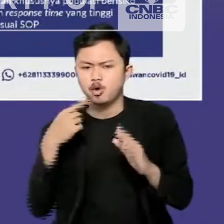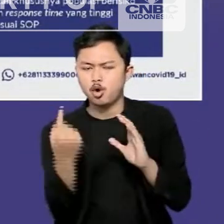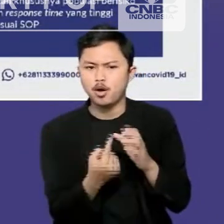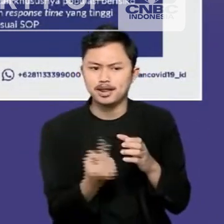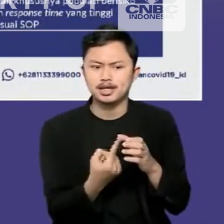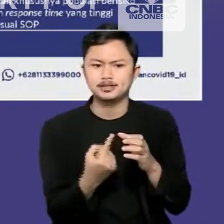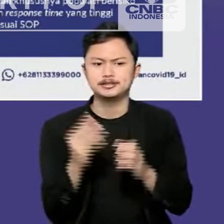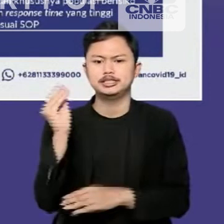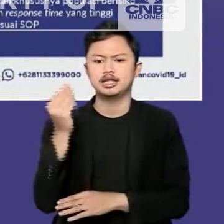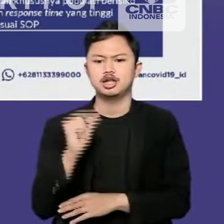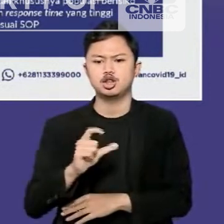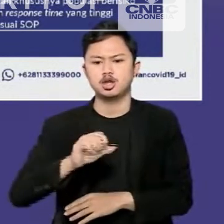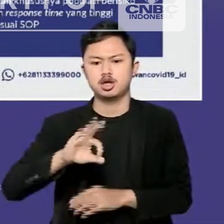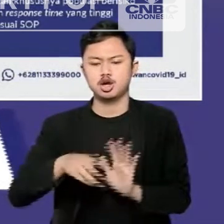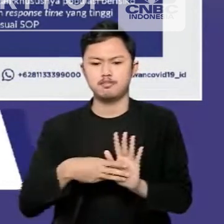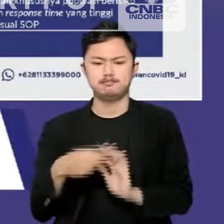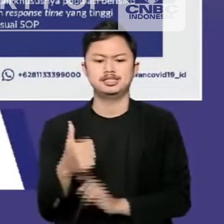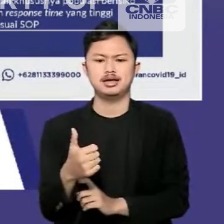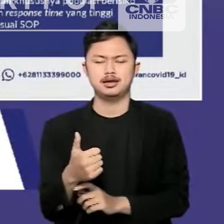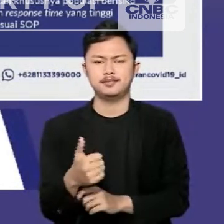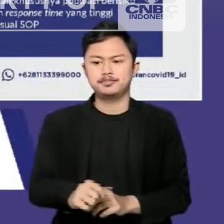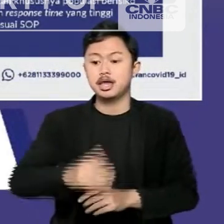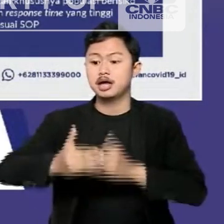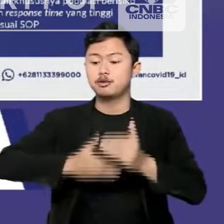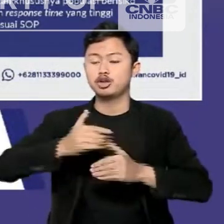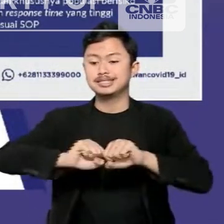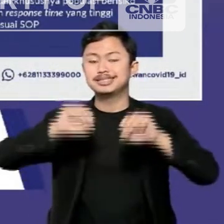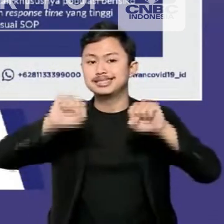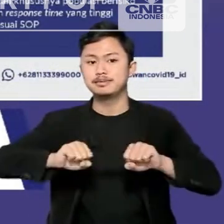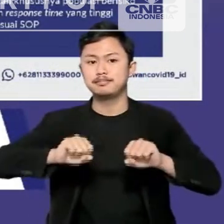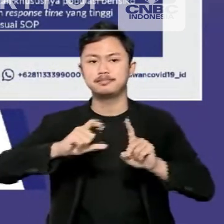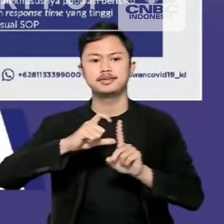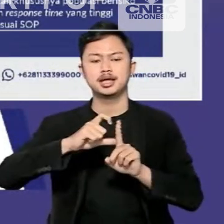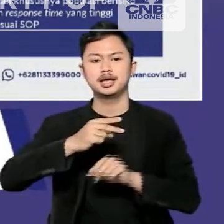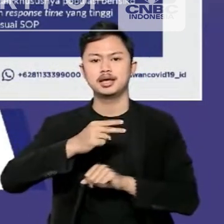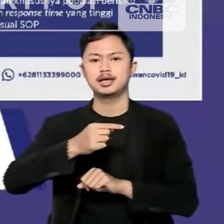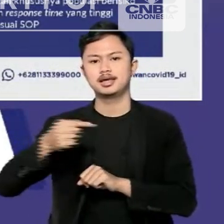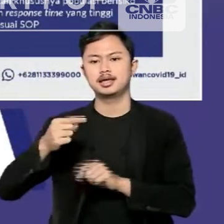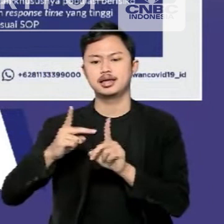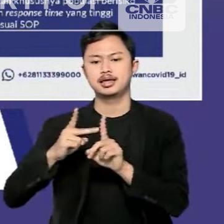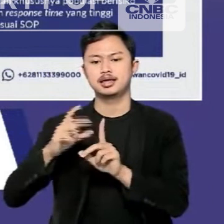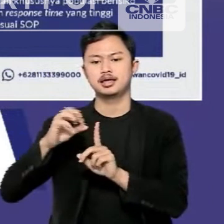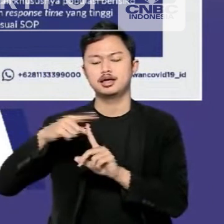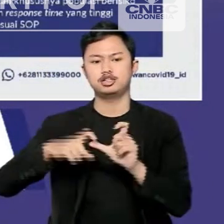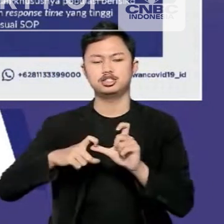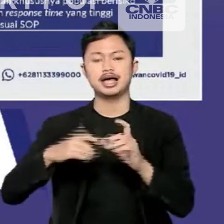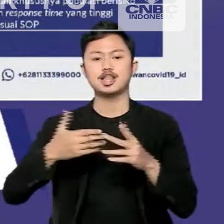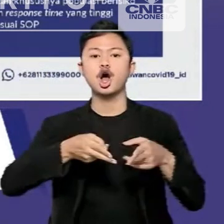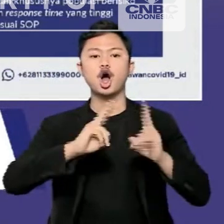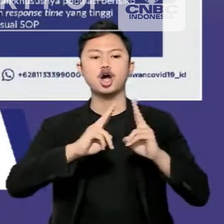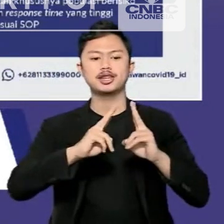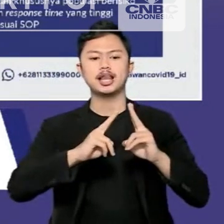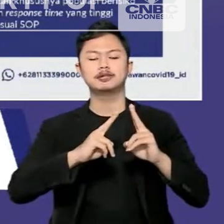quarantinehotelsjakarta.com dalam sistem The Hots atau Direct Booking Hotels